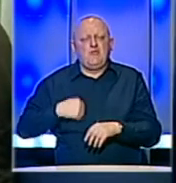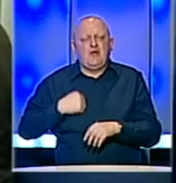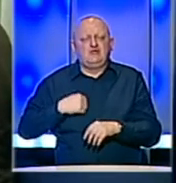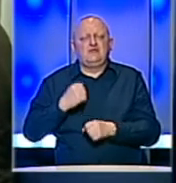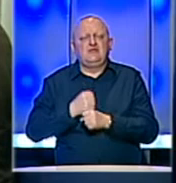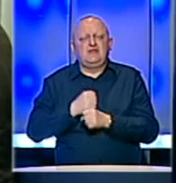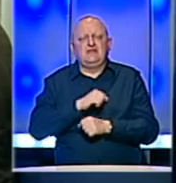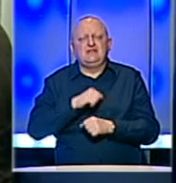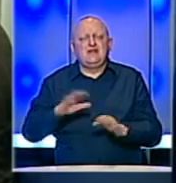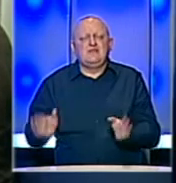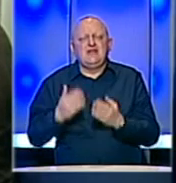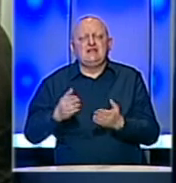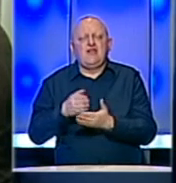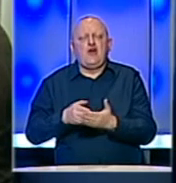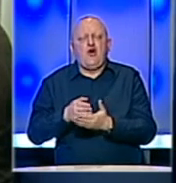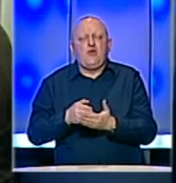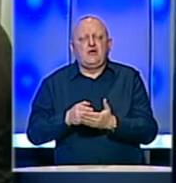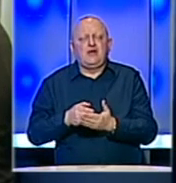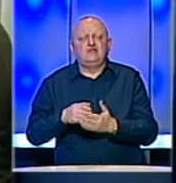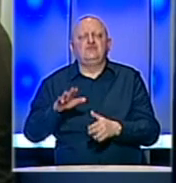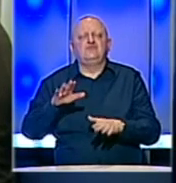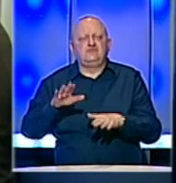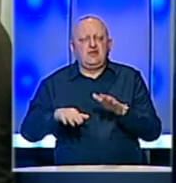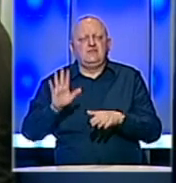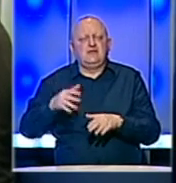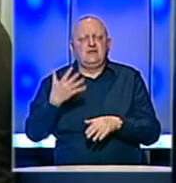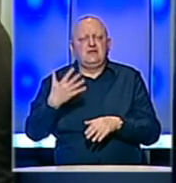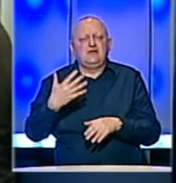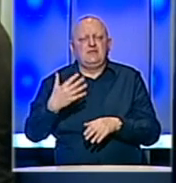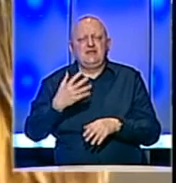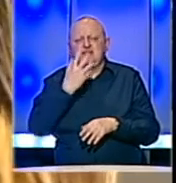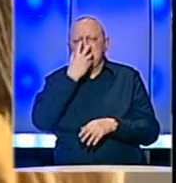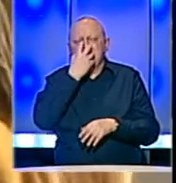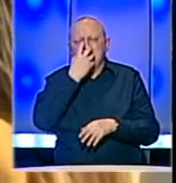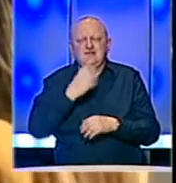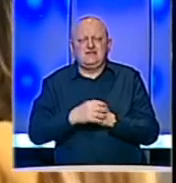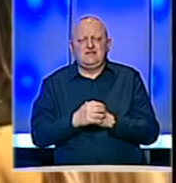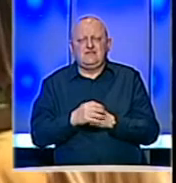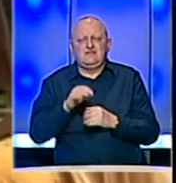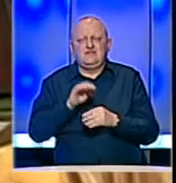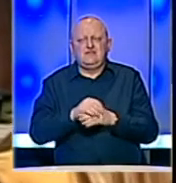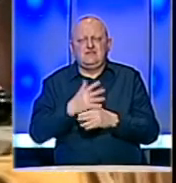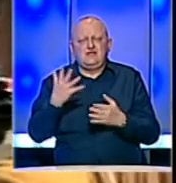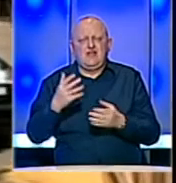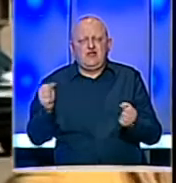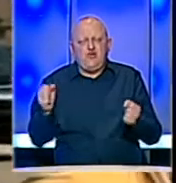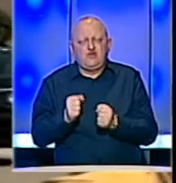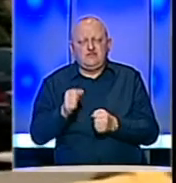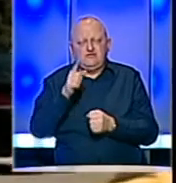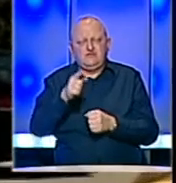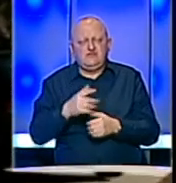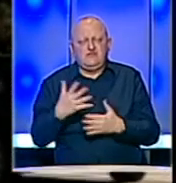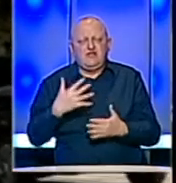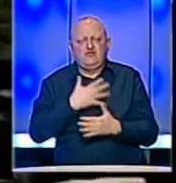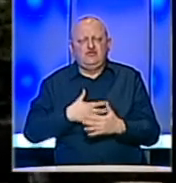obavljaju se samo hitne operacije, a na raspolaganju je 50 respiratora. Uočio sam jednu veliku ozbiljnost kod njih, jednu